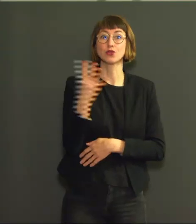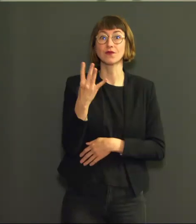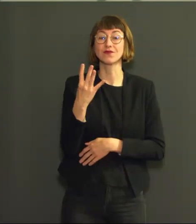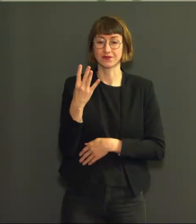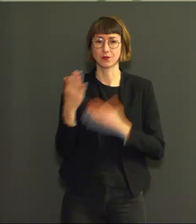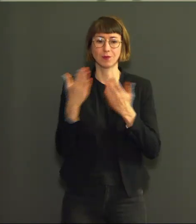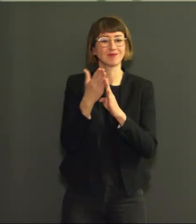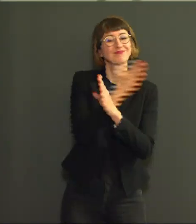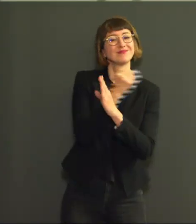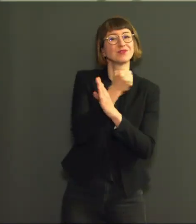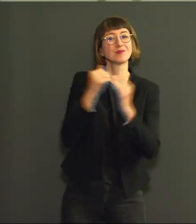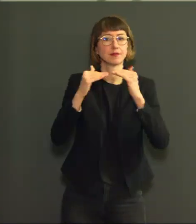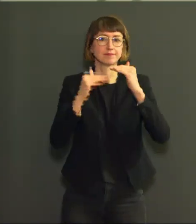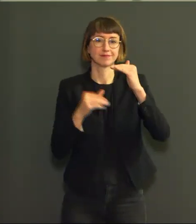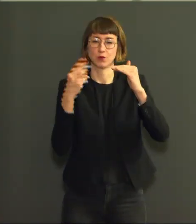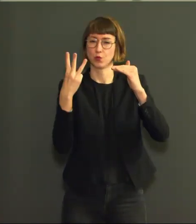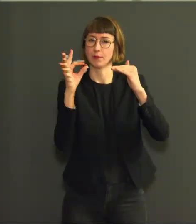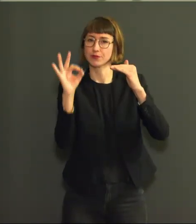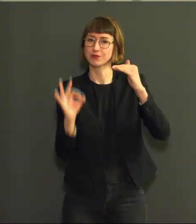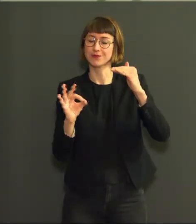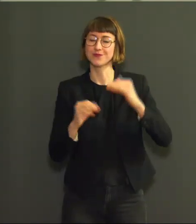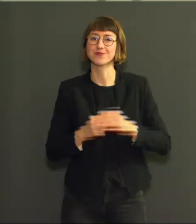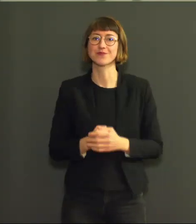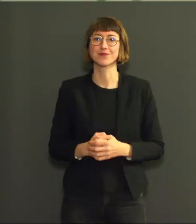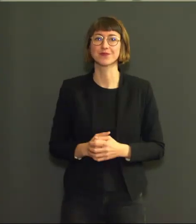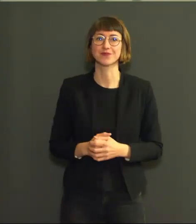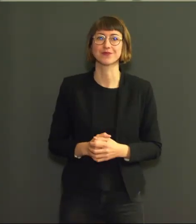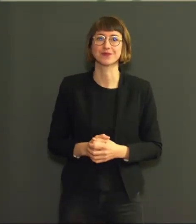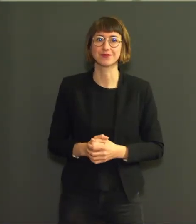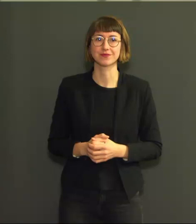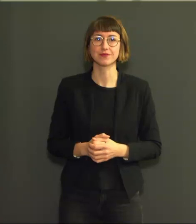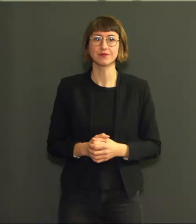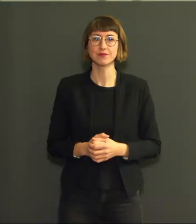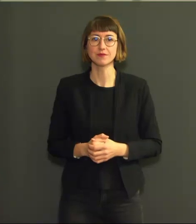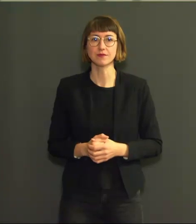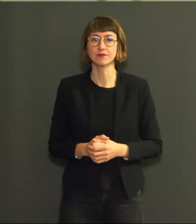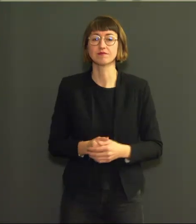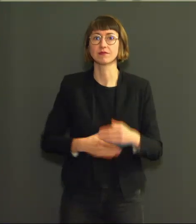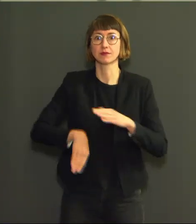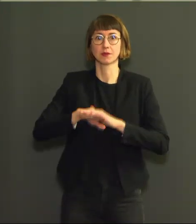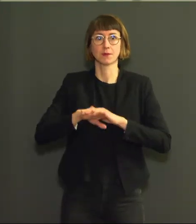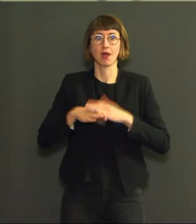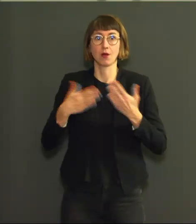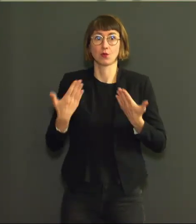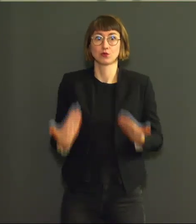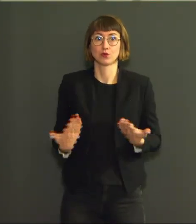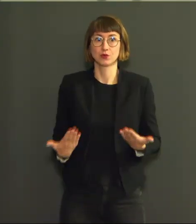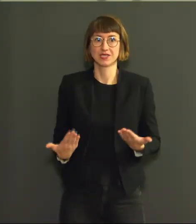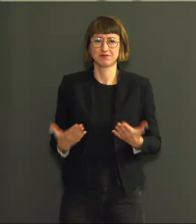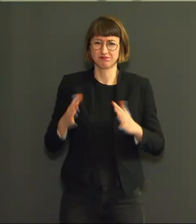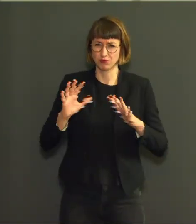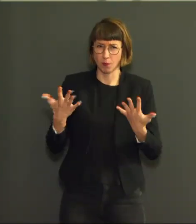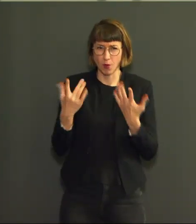à la moyenne de la semaine précédente. À partir d'aujourd'hui, le lundi de Pentecôte est compris dans la